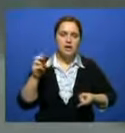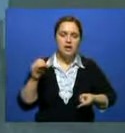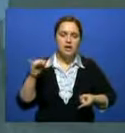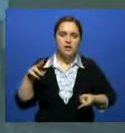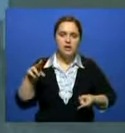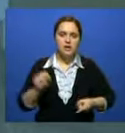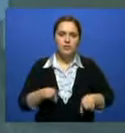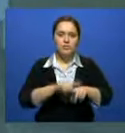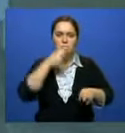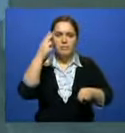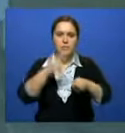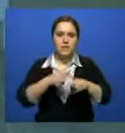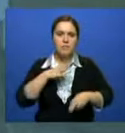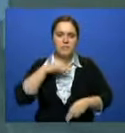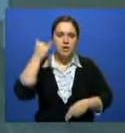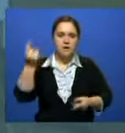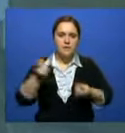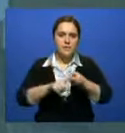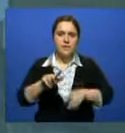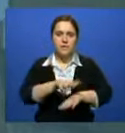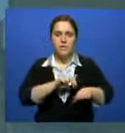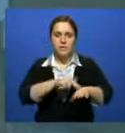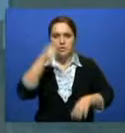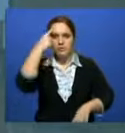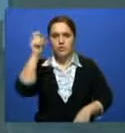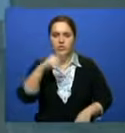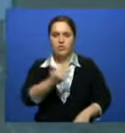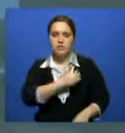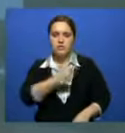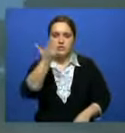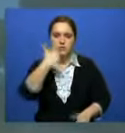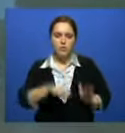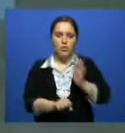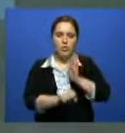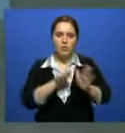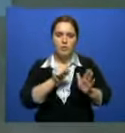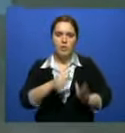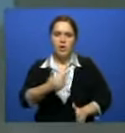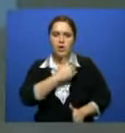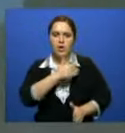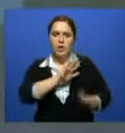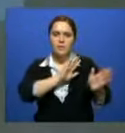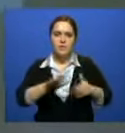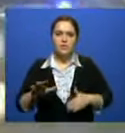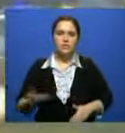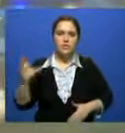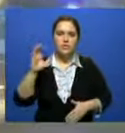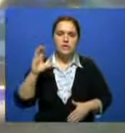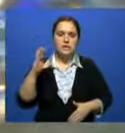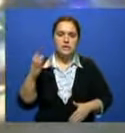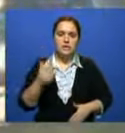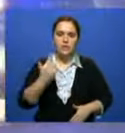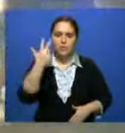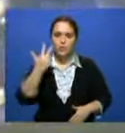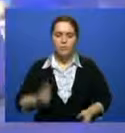Сообщается также, что братья вышли на связь с полицией и заявили, что хотят принять смерть мучеников. Напомню, в минувшую